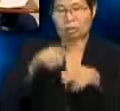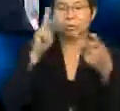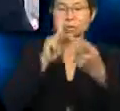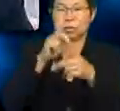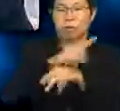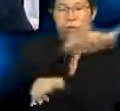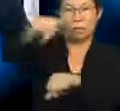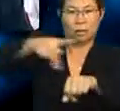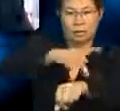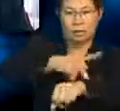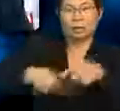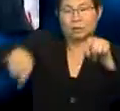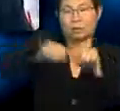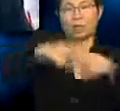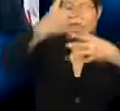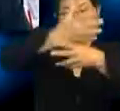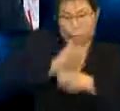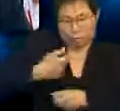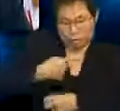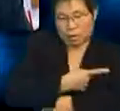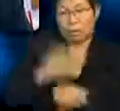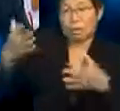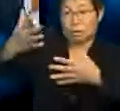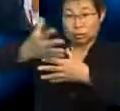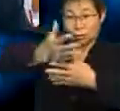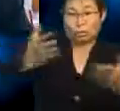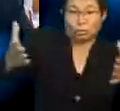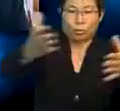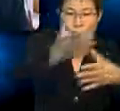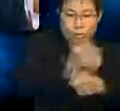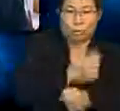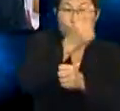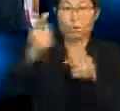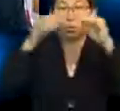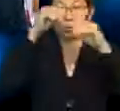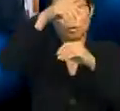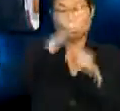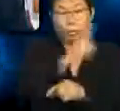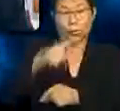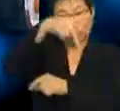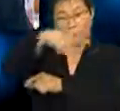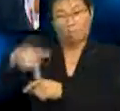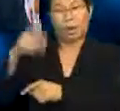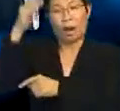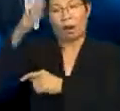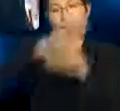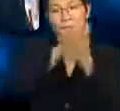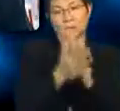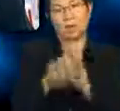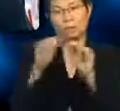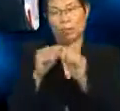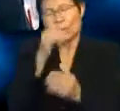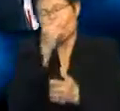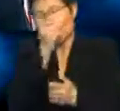padang Sebagai kesimpulan Dapatlah kita nyatakan bahawa Sesuatu pengajaran dan pembelajaran itu Akan menjadi lebih